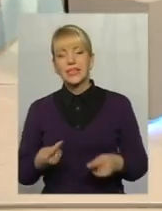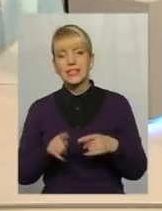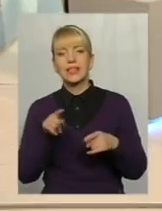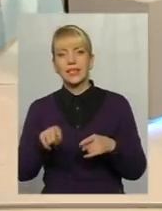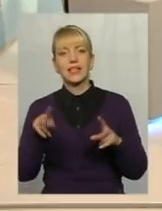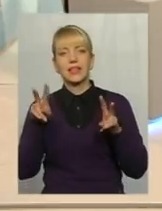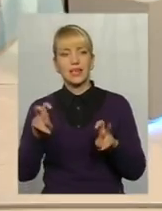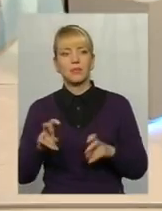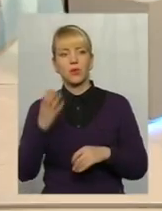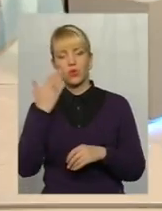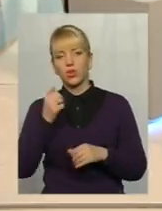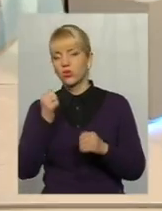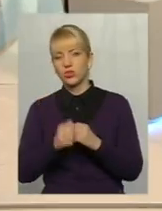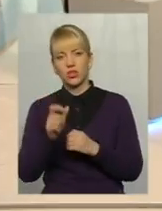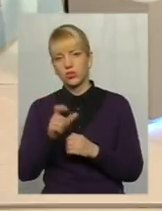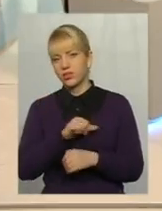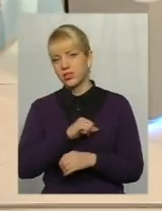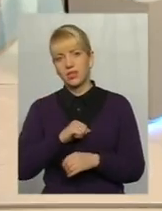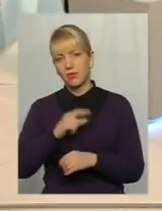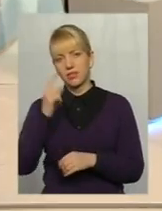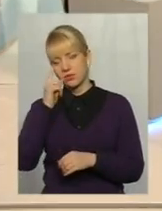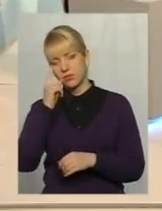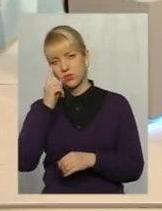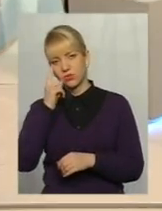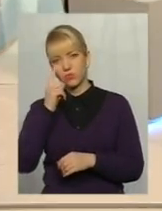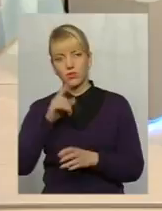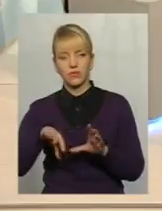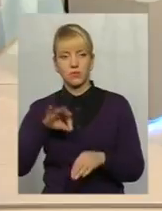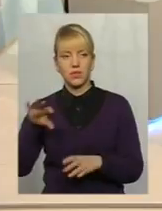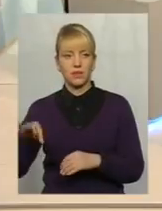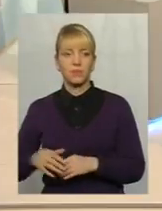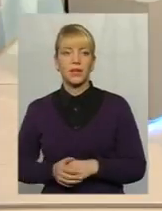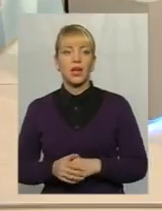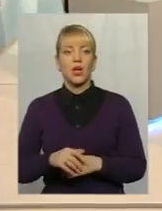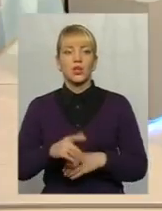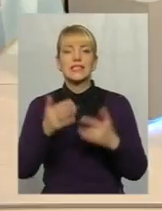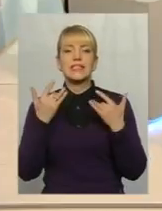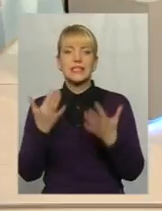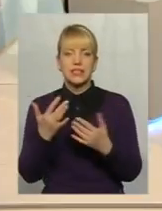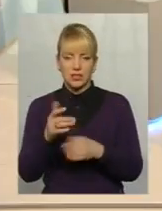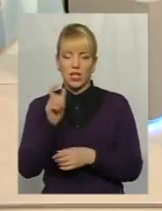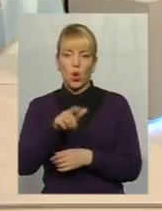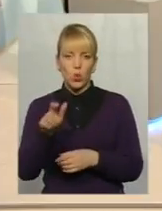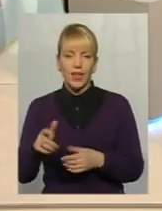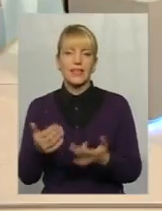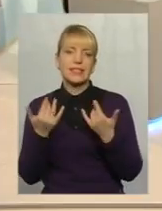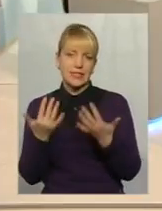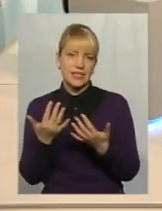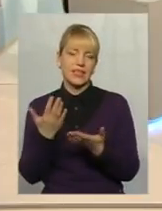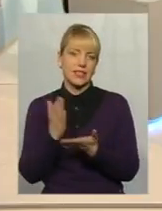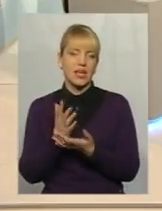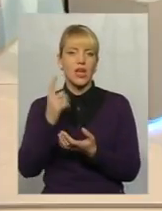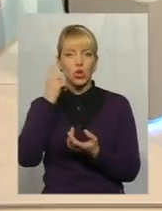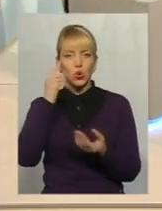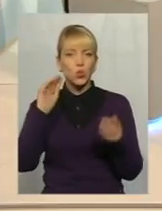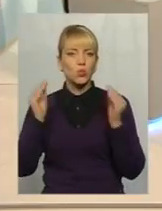можливо, кожна людина сама повинна вибирати. Скільки людей, стільки думок. Знаєте, чомусь, коли ми